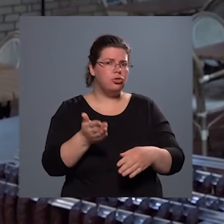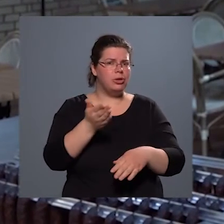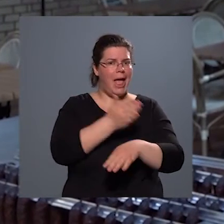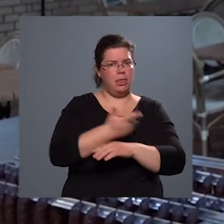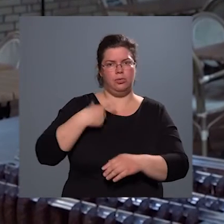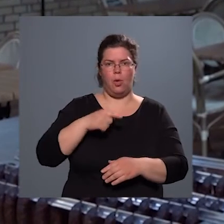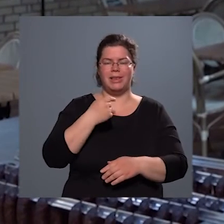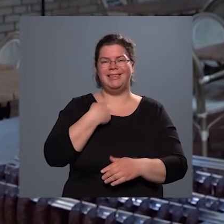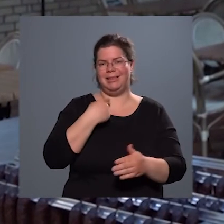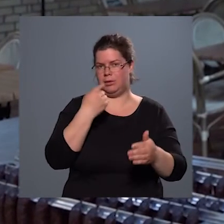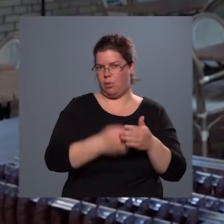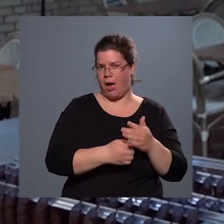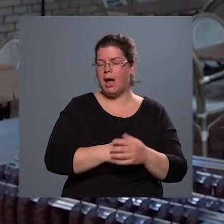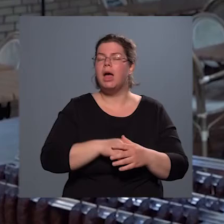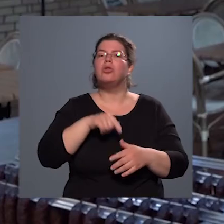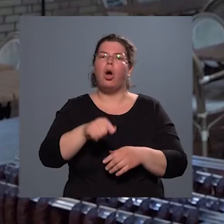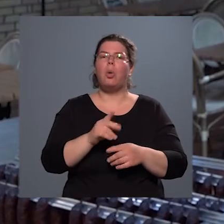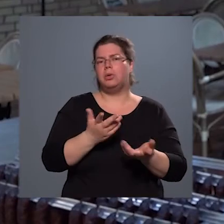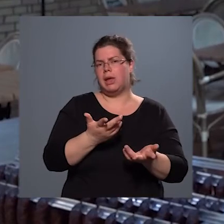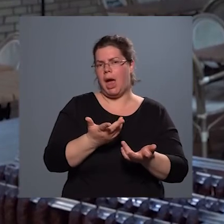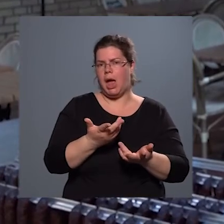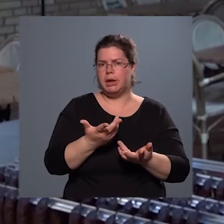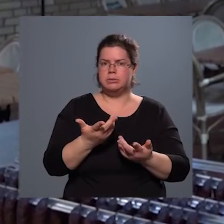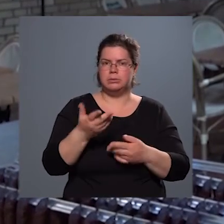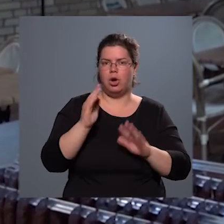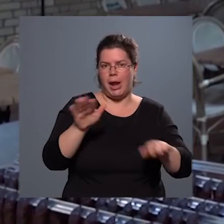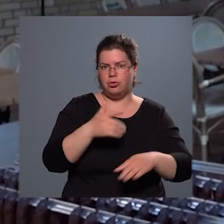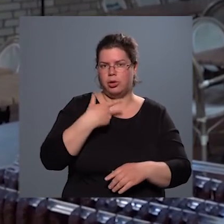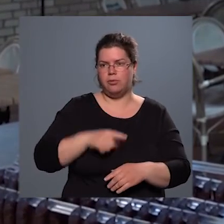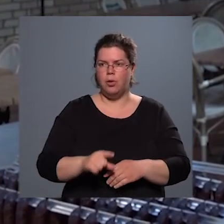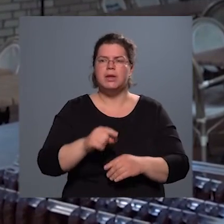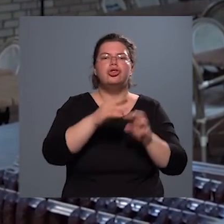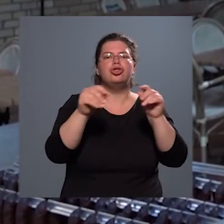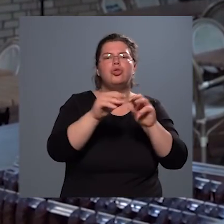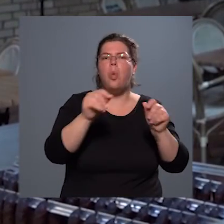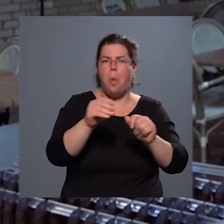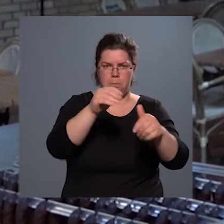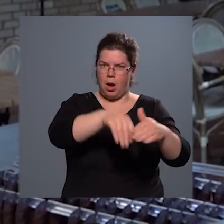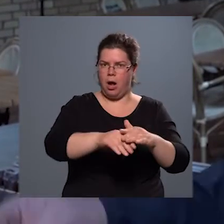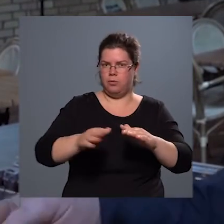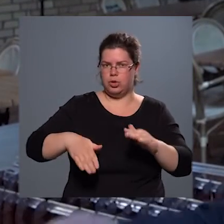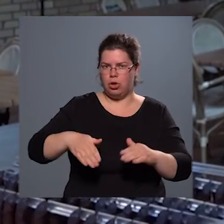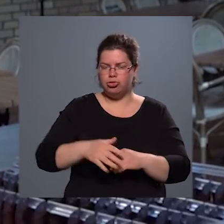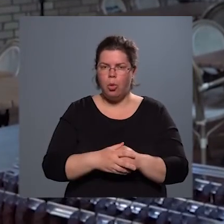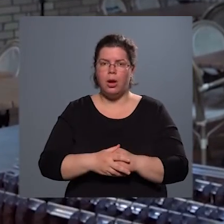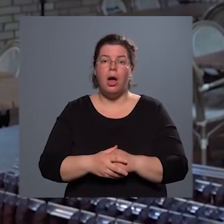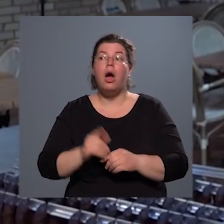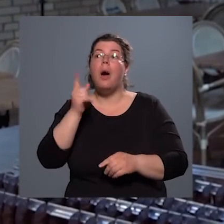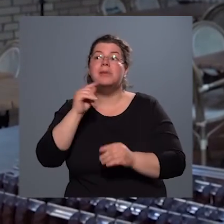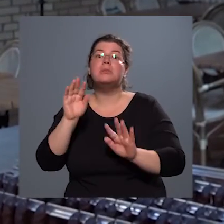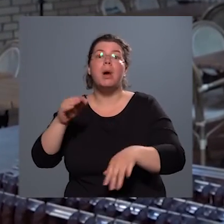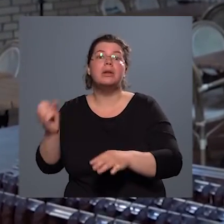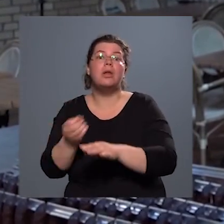mert akkor karácsonyra volt, és akkor lesózták a sonkákat, vagy az olyan húsréseket, salonnákat, amiket tavasszal